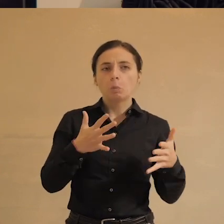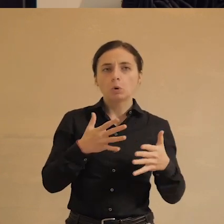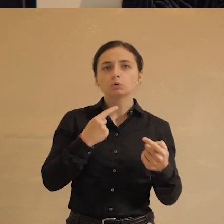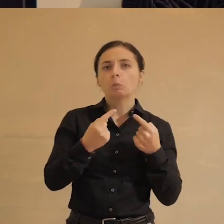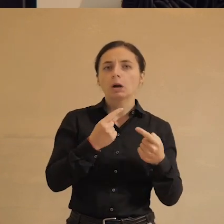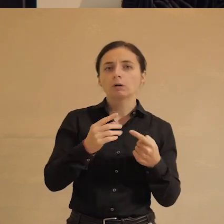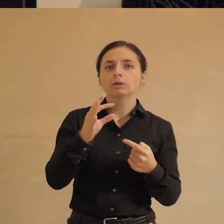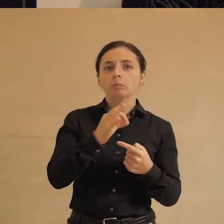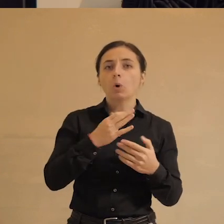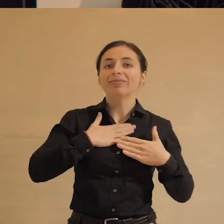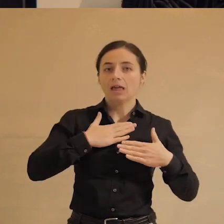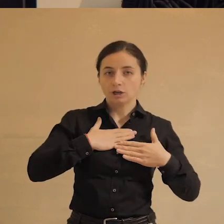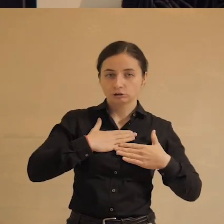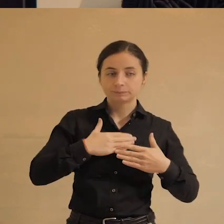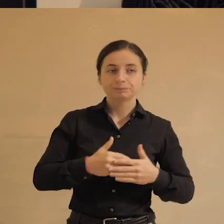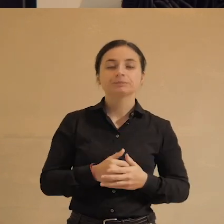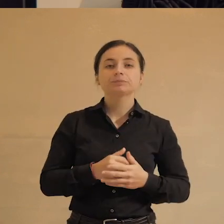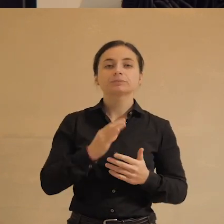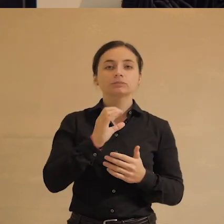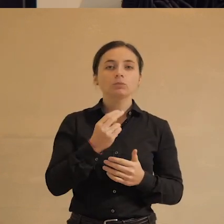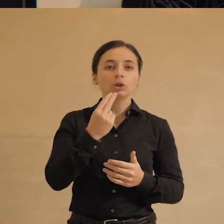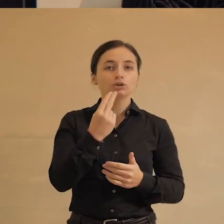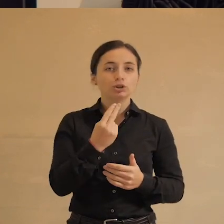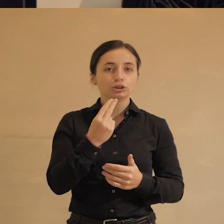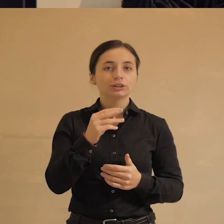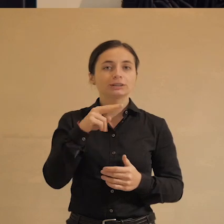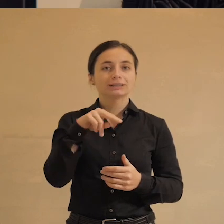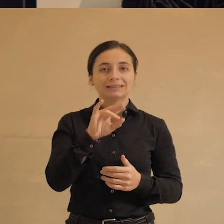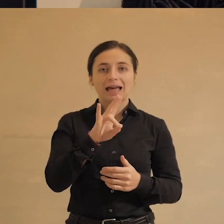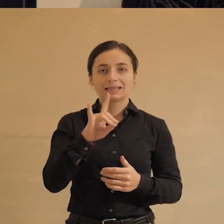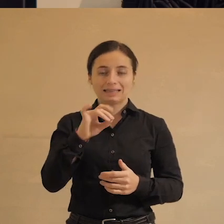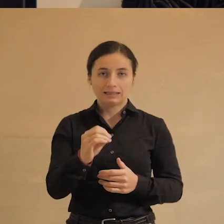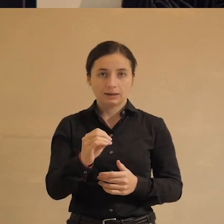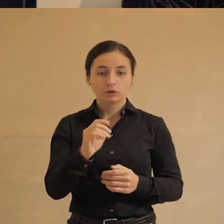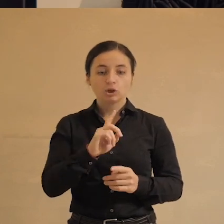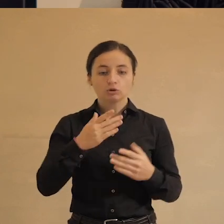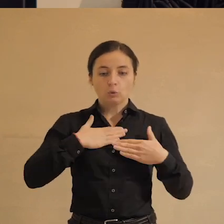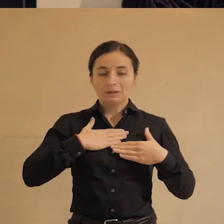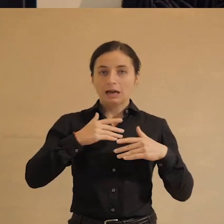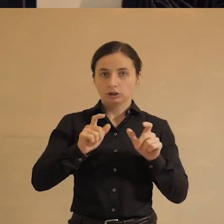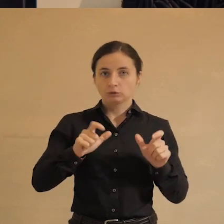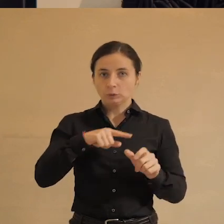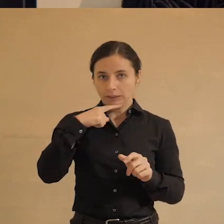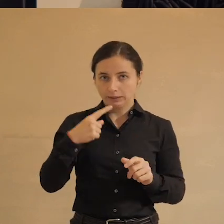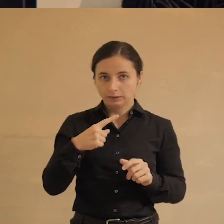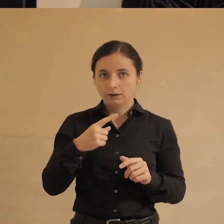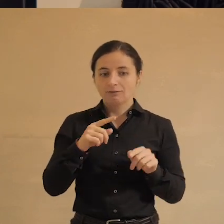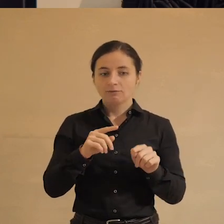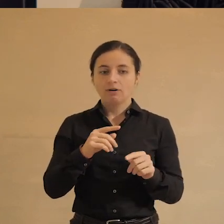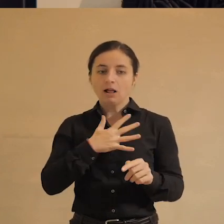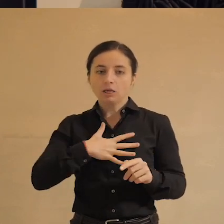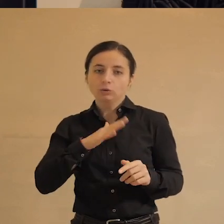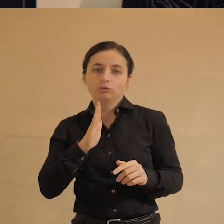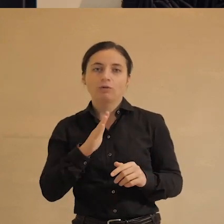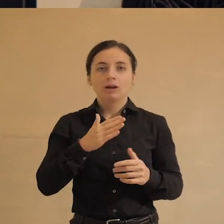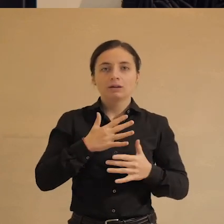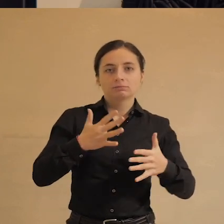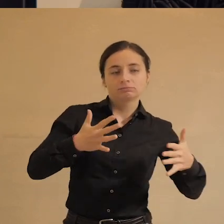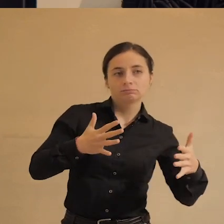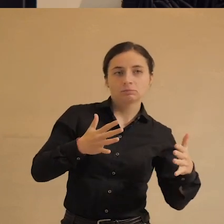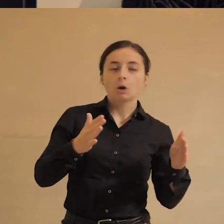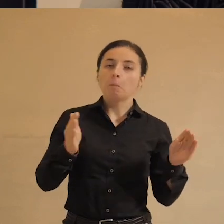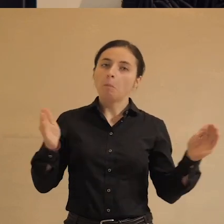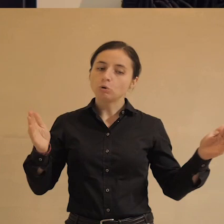поговорим про именно наши социологические данные, которые у нас есть, о том, что наших людей волнует в динамике, что стало больше